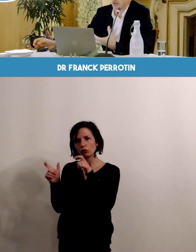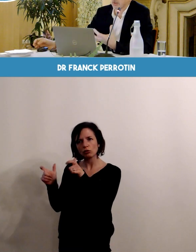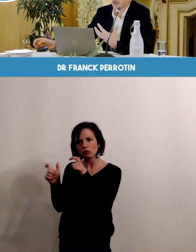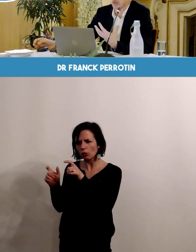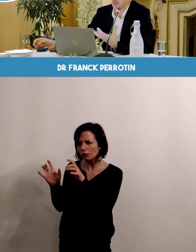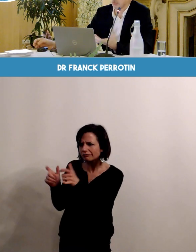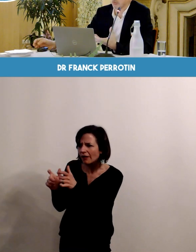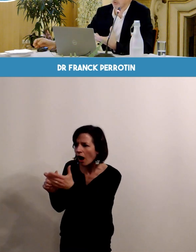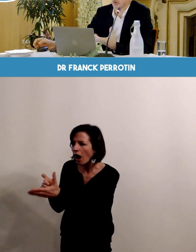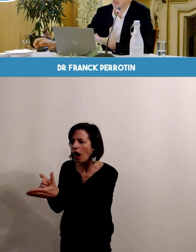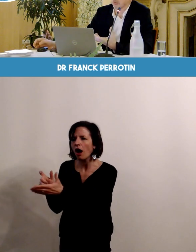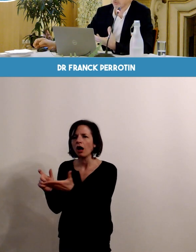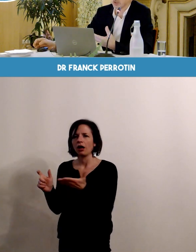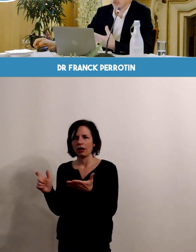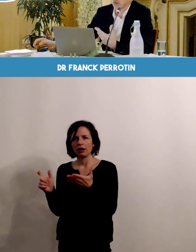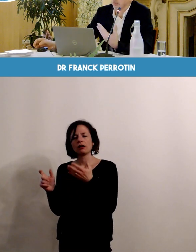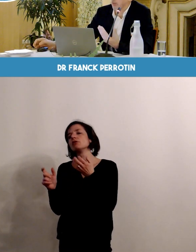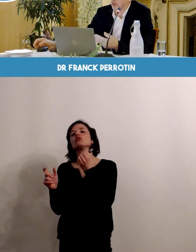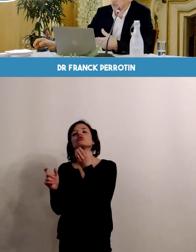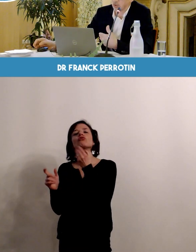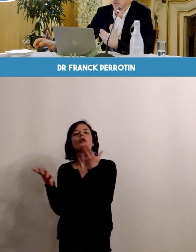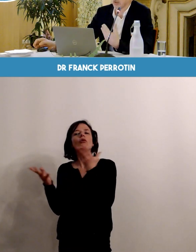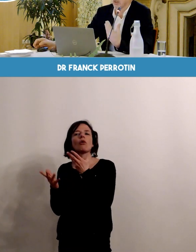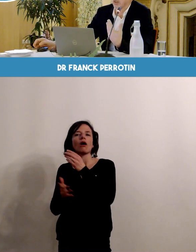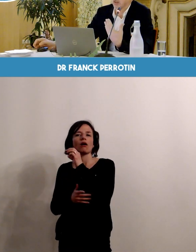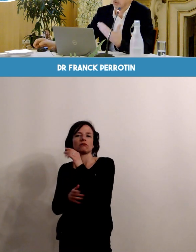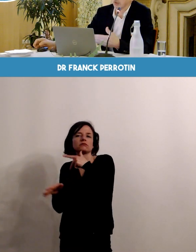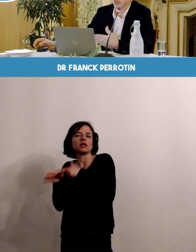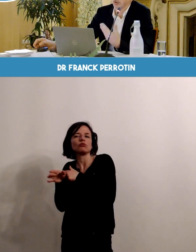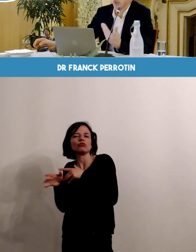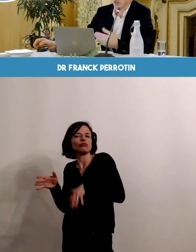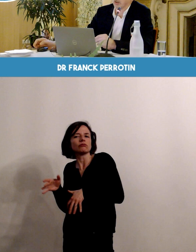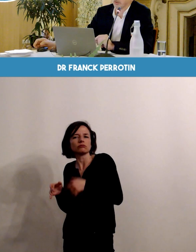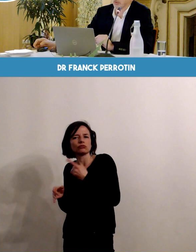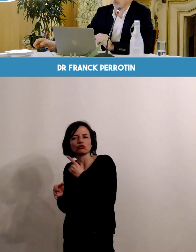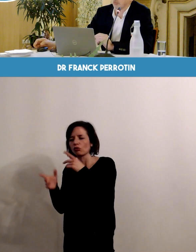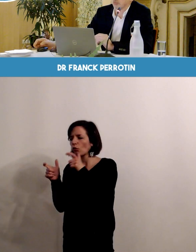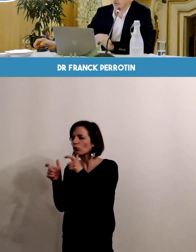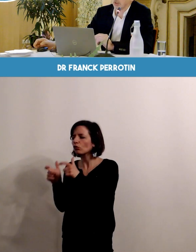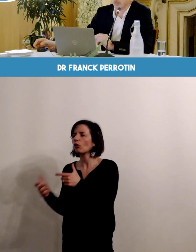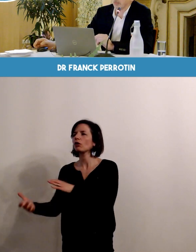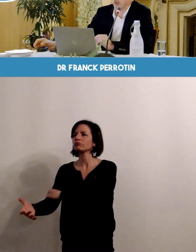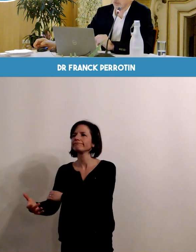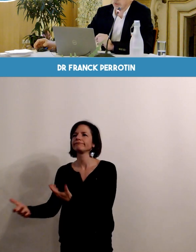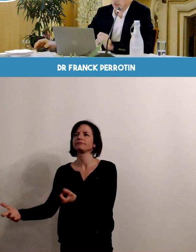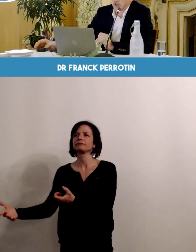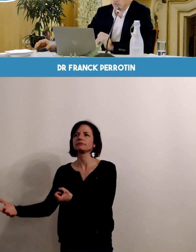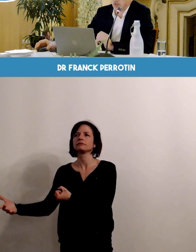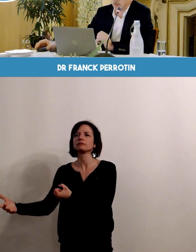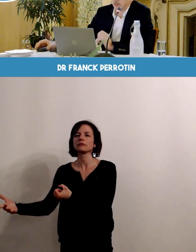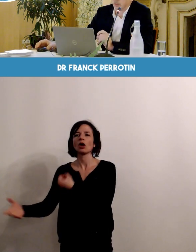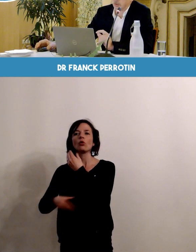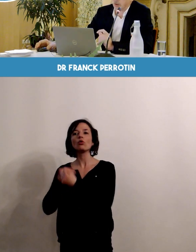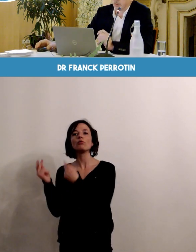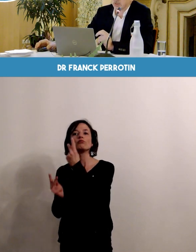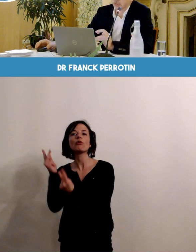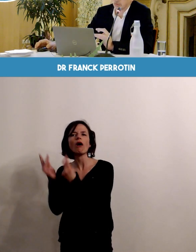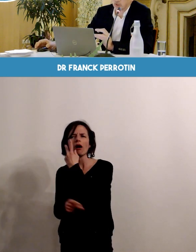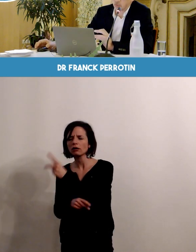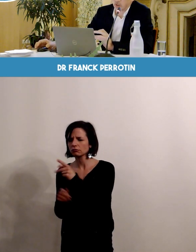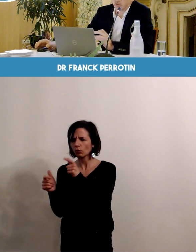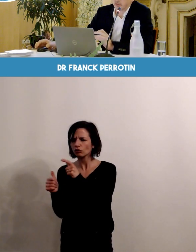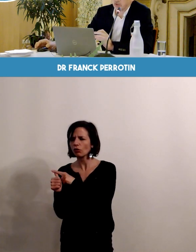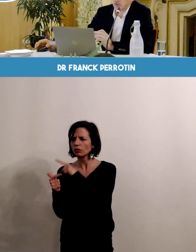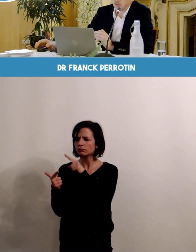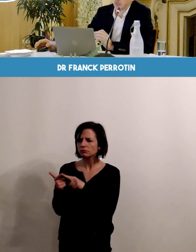des paramètres qui se mesurent en début de grossesse comme la pression artérielle comme le poids de la maman mais également à partir